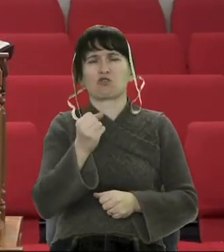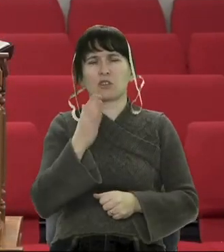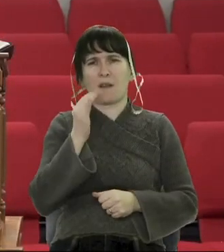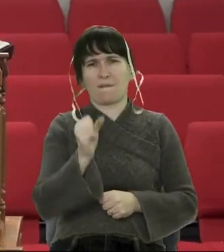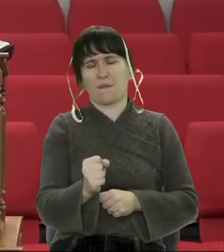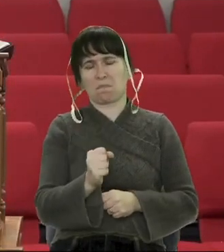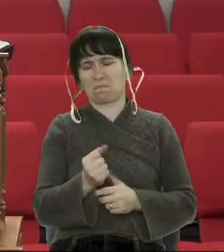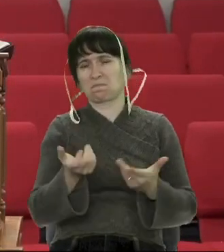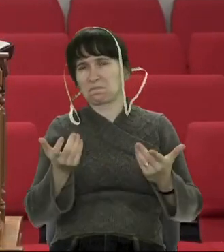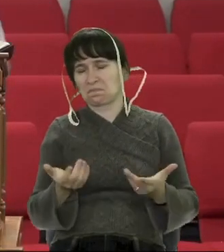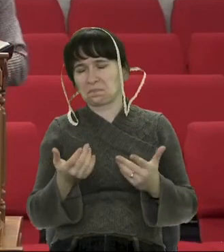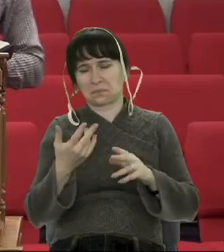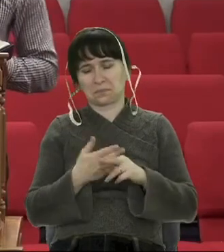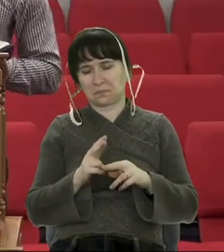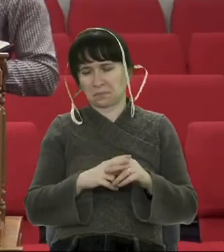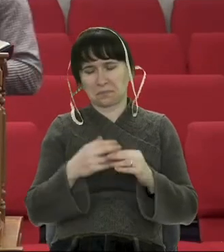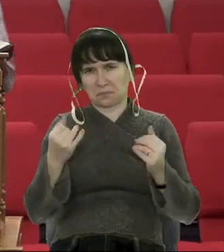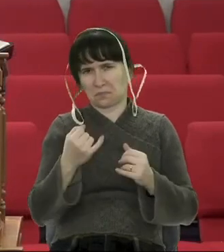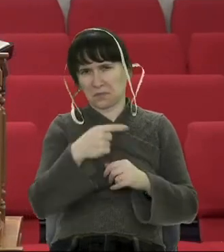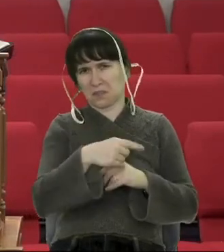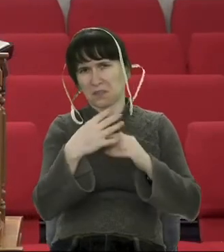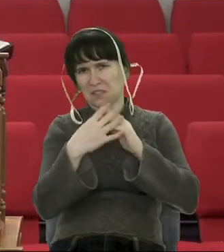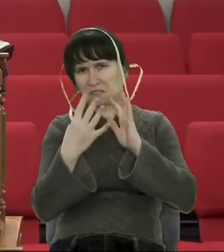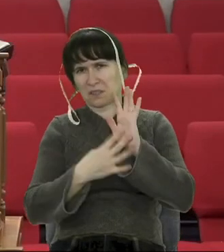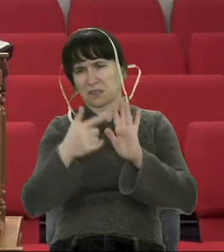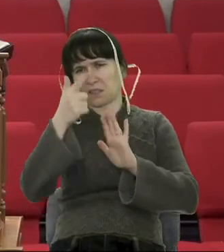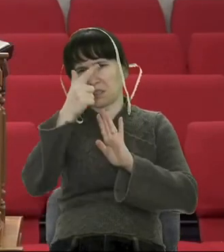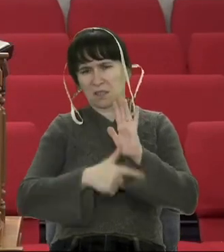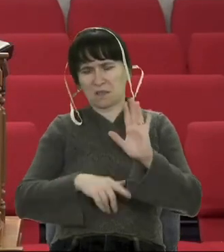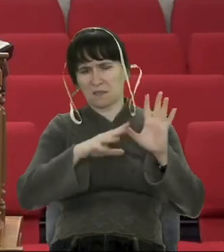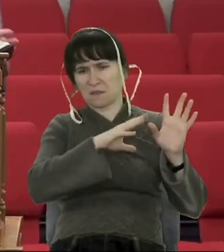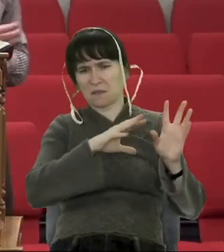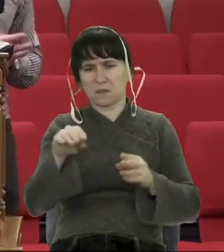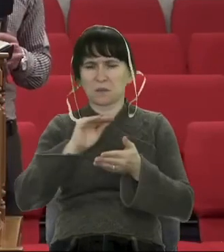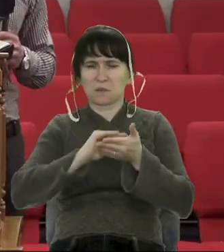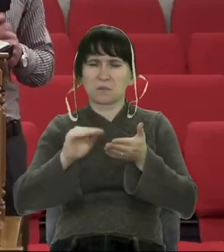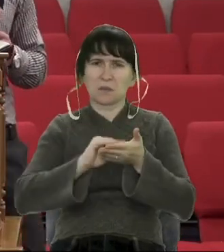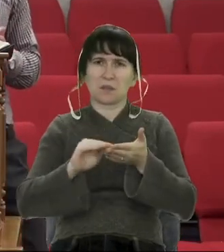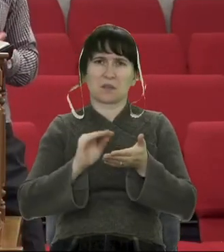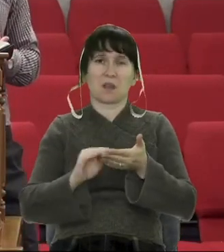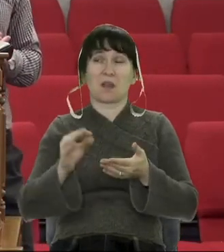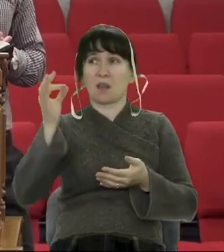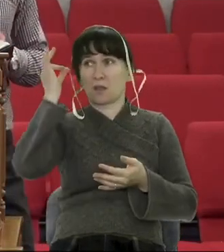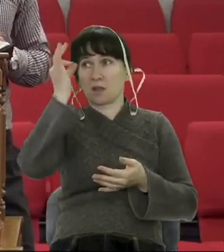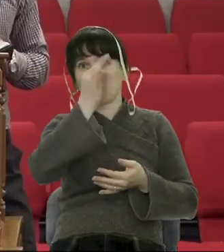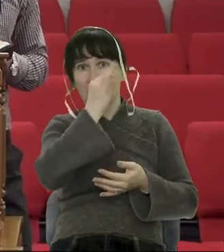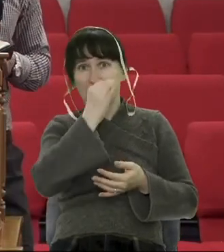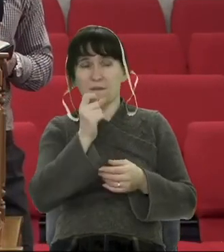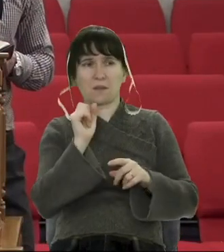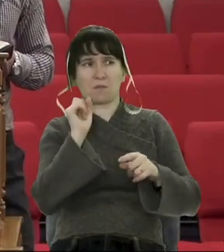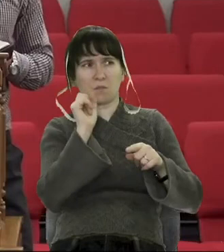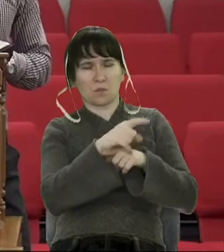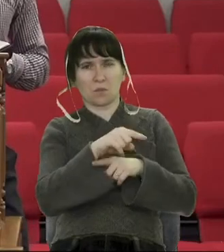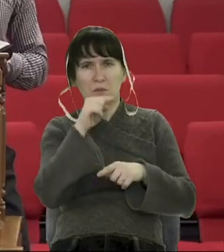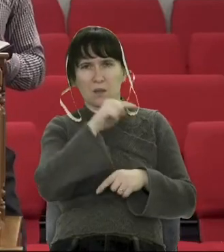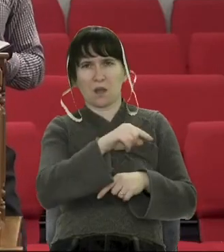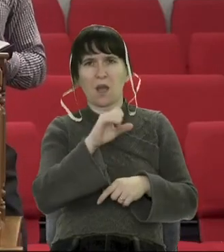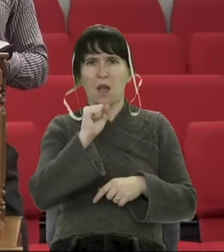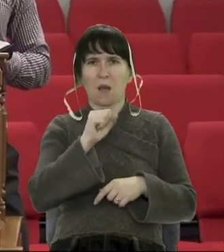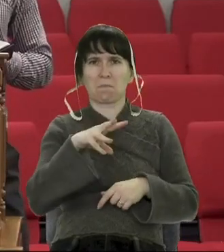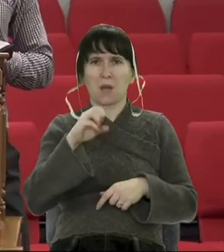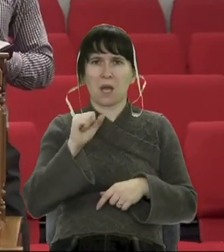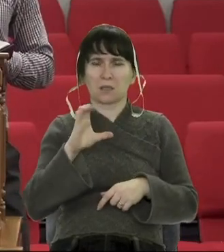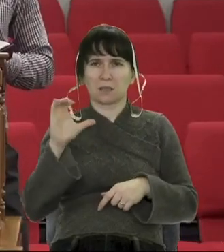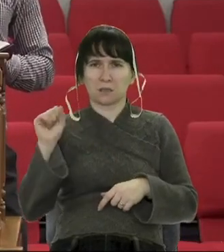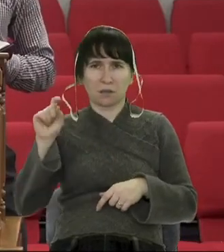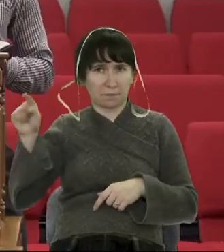І ось, здається, 19-й розділ цієї книги говорить, що Давид посилає до Амаси і каже, «Хай